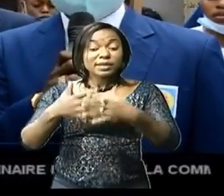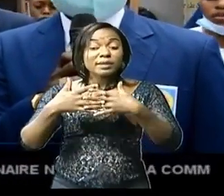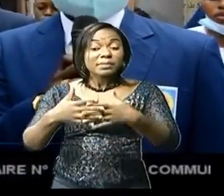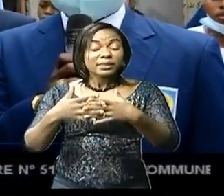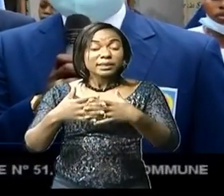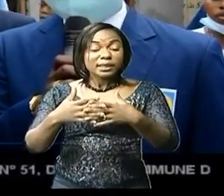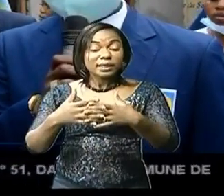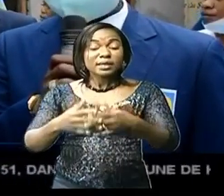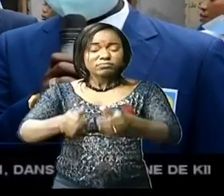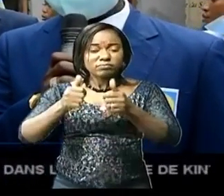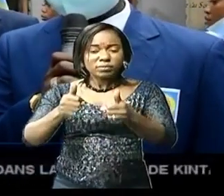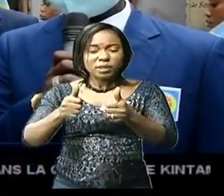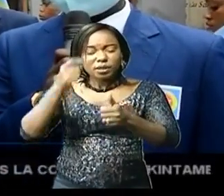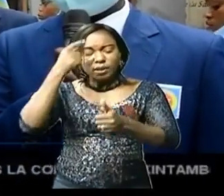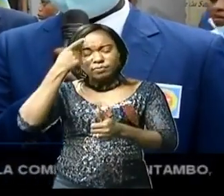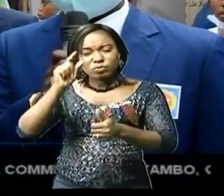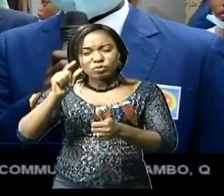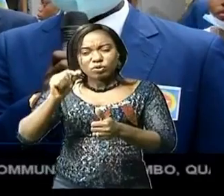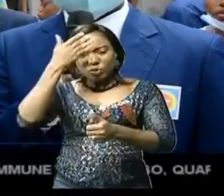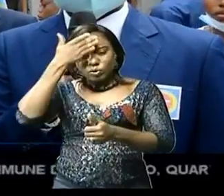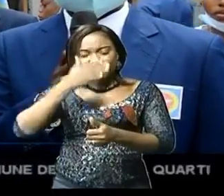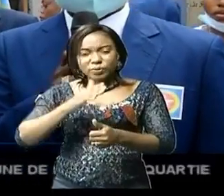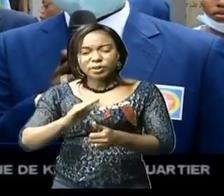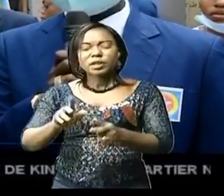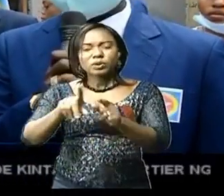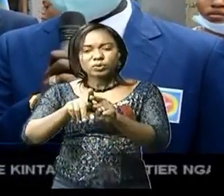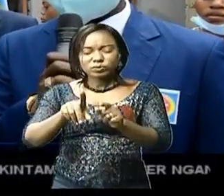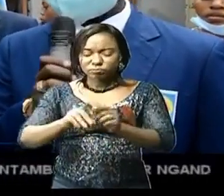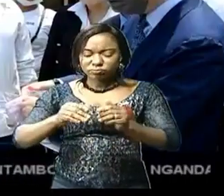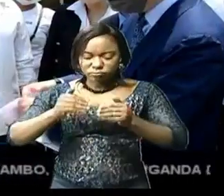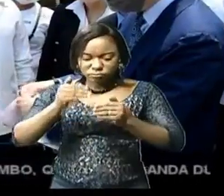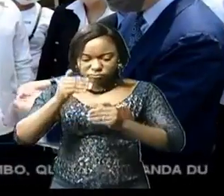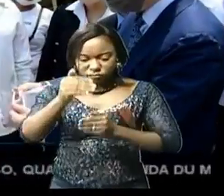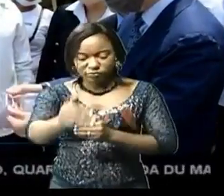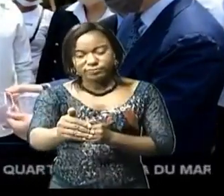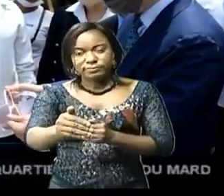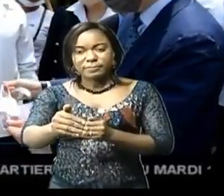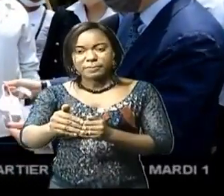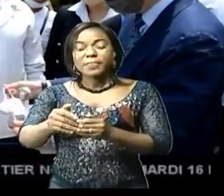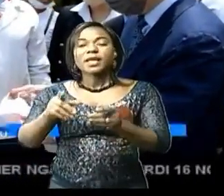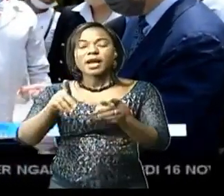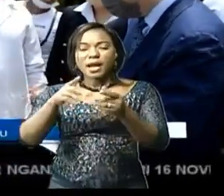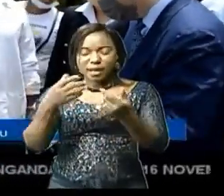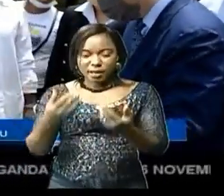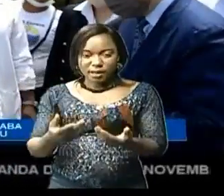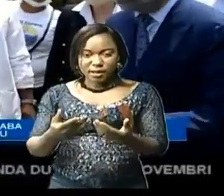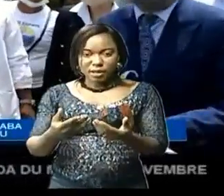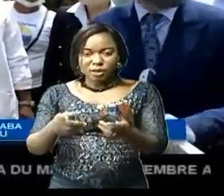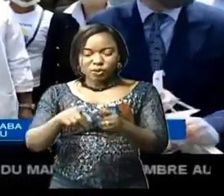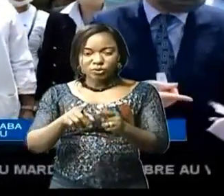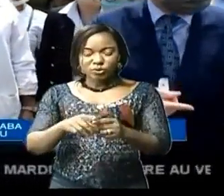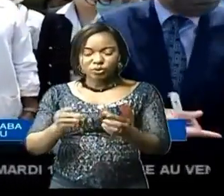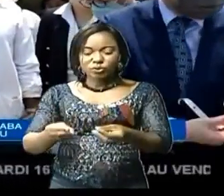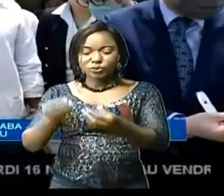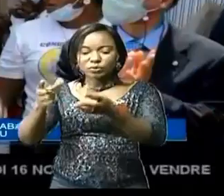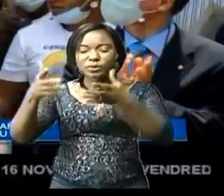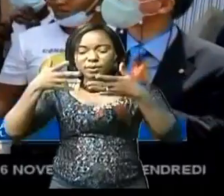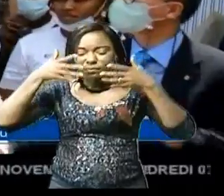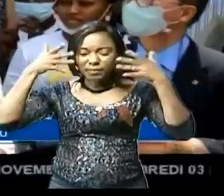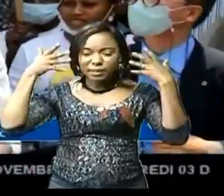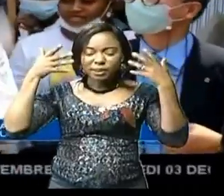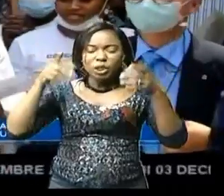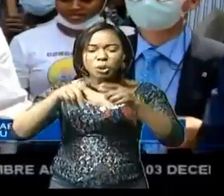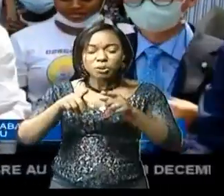pour que cet hôpital au moins puisse aller de l'avant. Signalons toutefois qu'un lot important, des masques et une